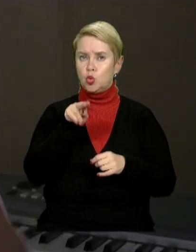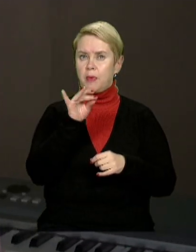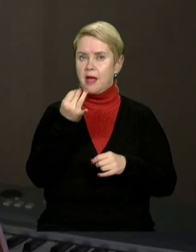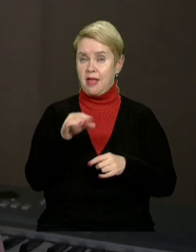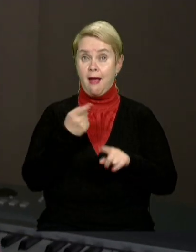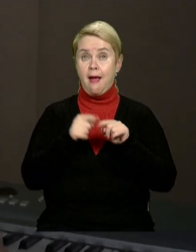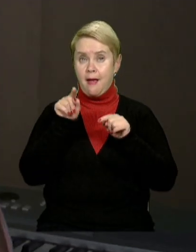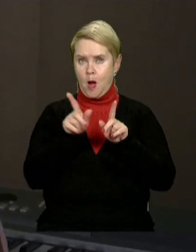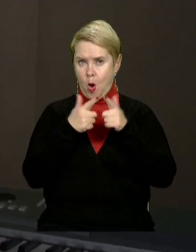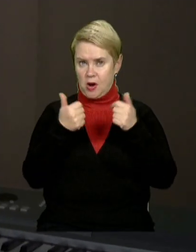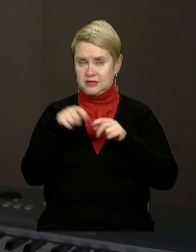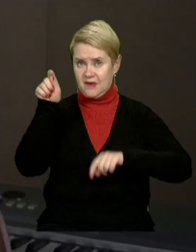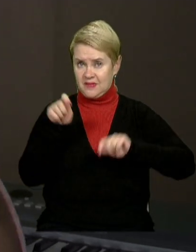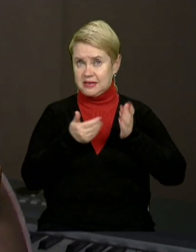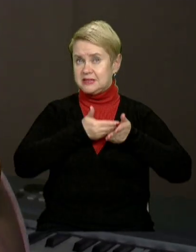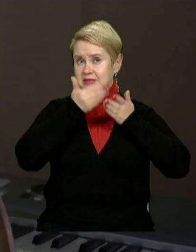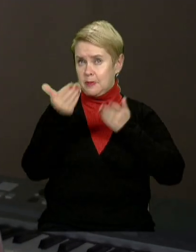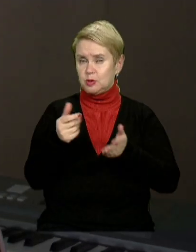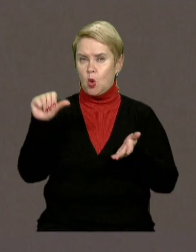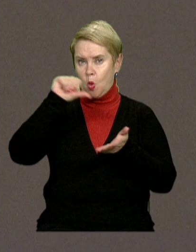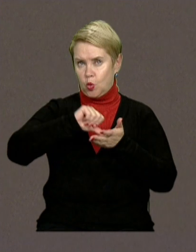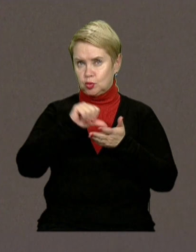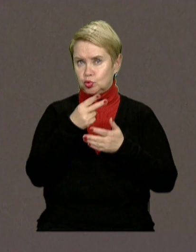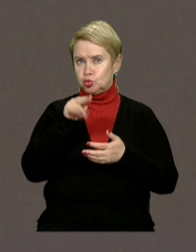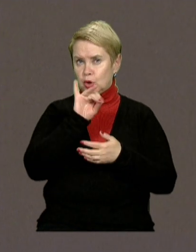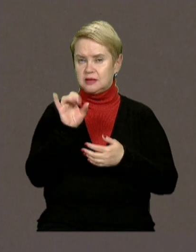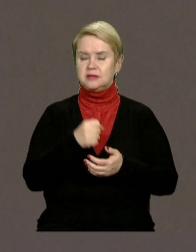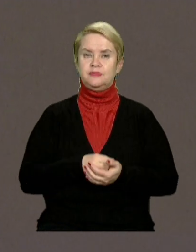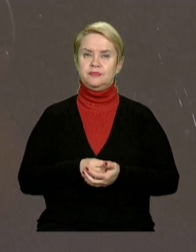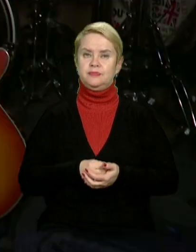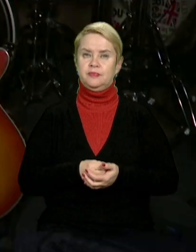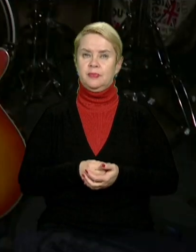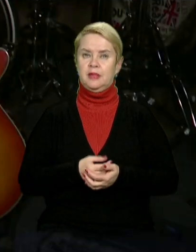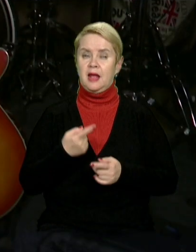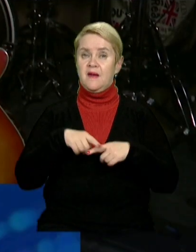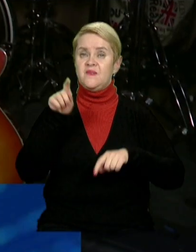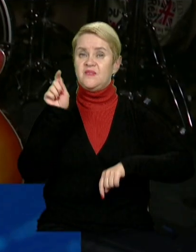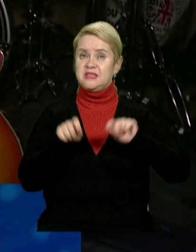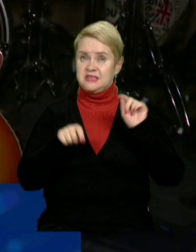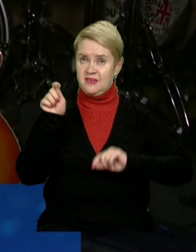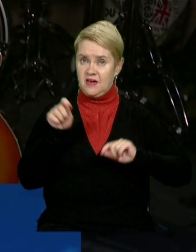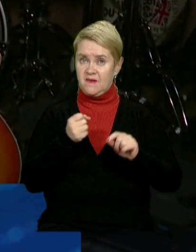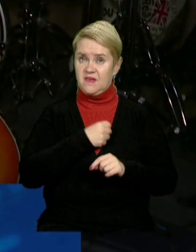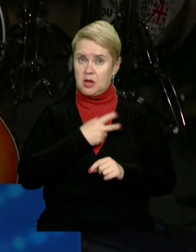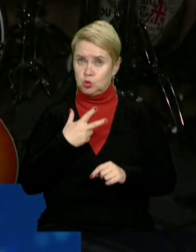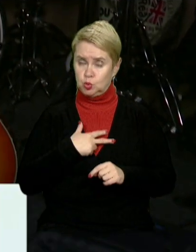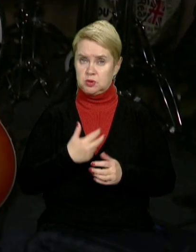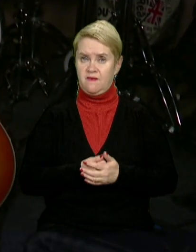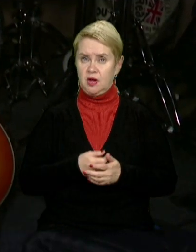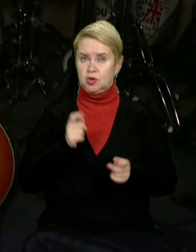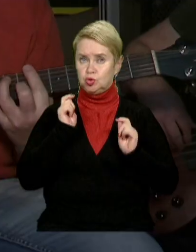Ей». Саме їх організатори фестивалю запросили до участі у джаз а-ля Сут. Та пір фестиваль французького